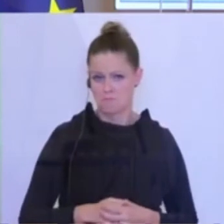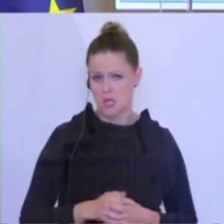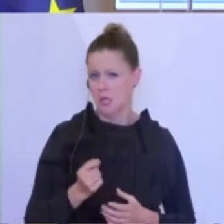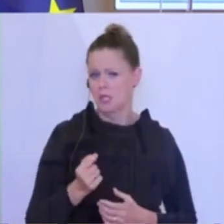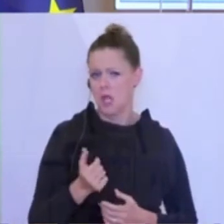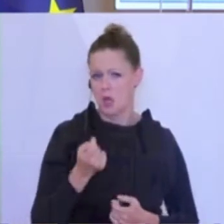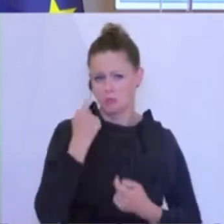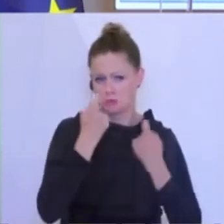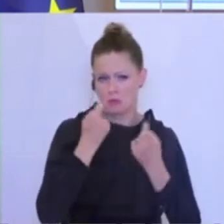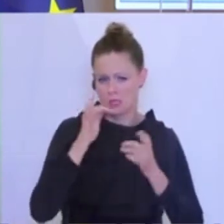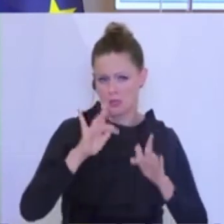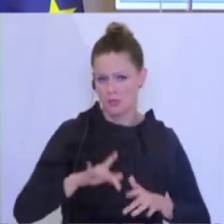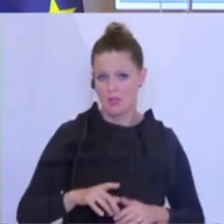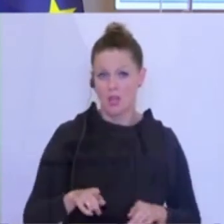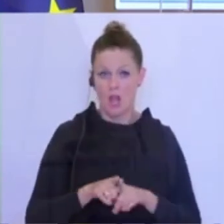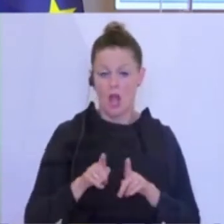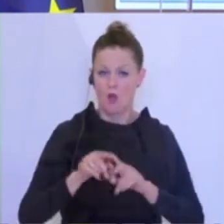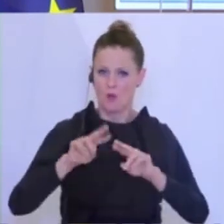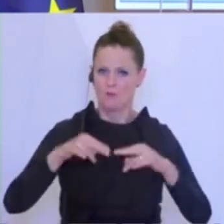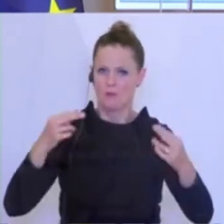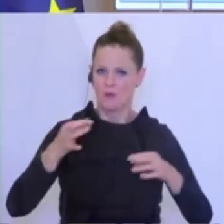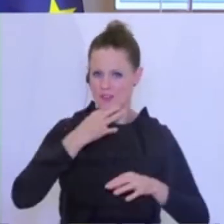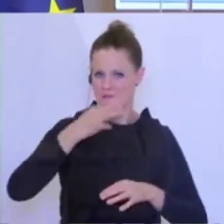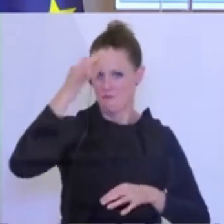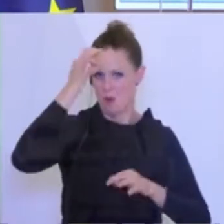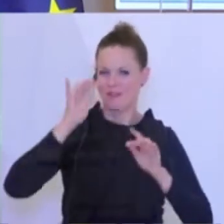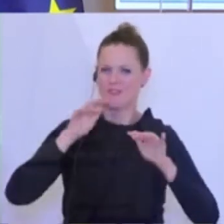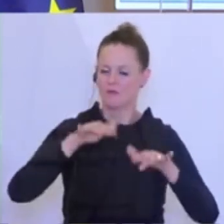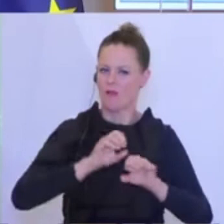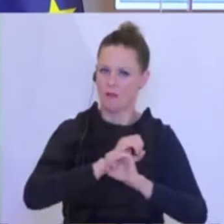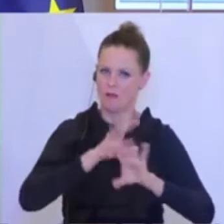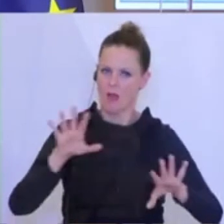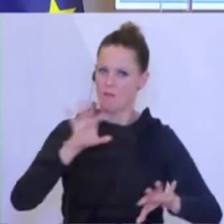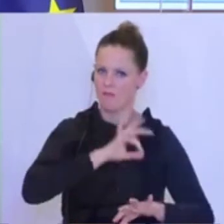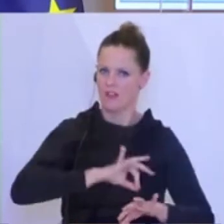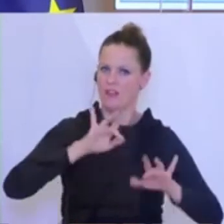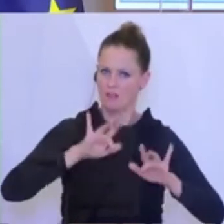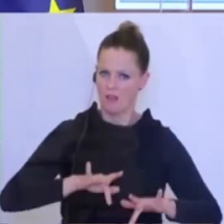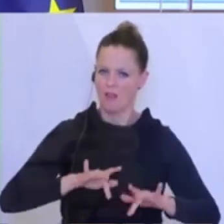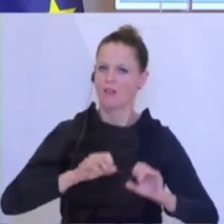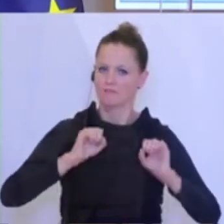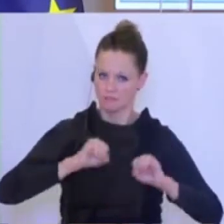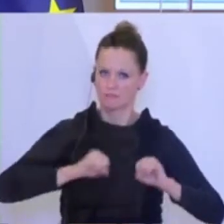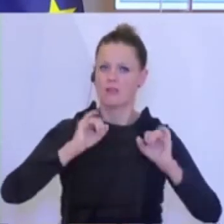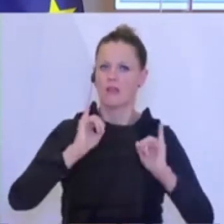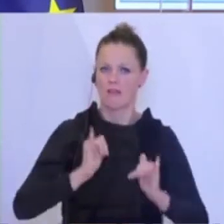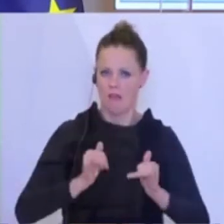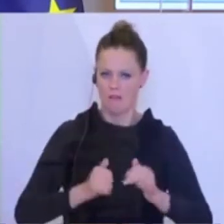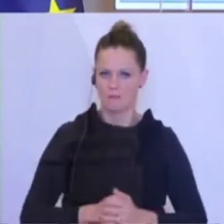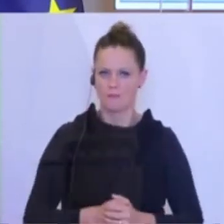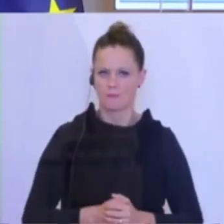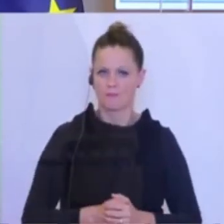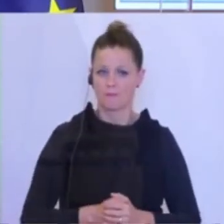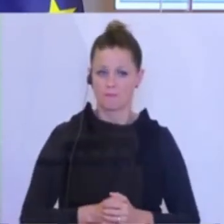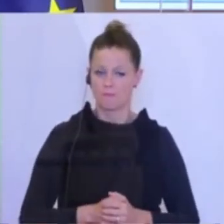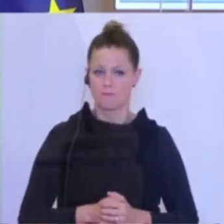Sorgen. Ich glaube auch, dass die Vorbildwirkung des Bundes, dass wir jetzt uns klar verpflichten und committen dazu, auch ihre Folgen in